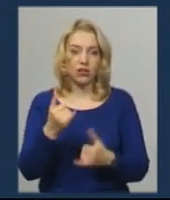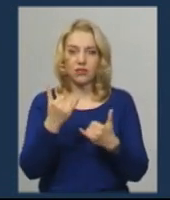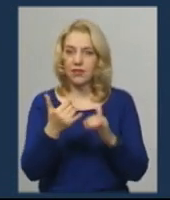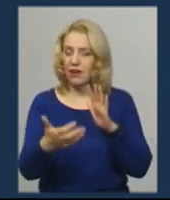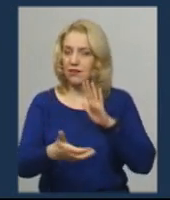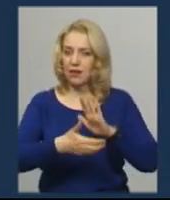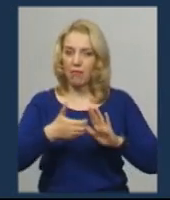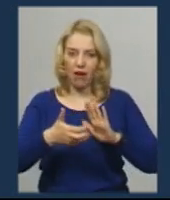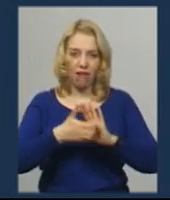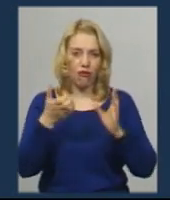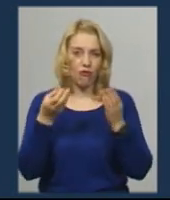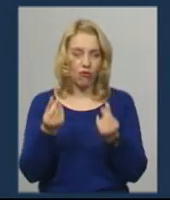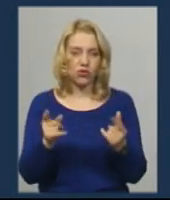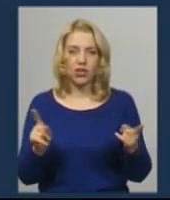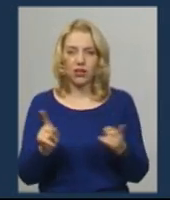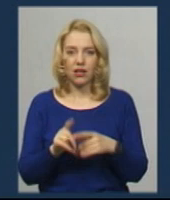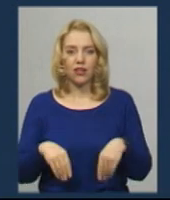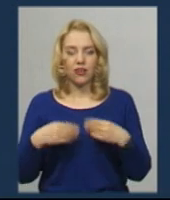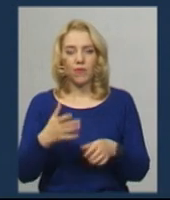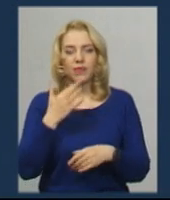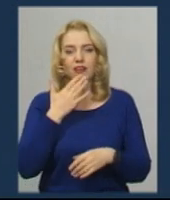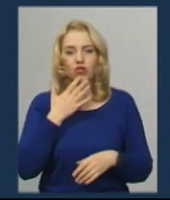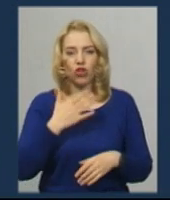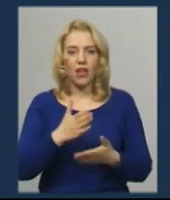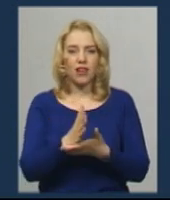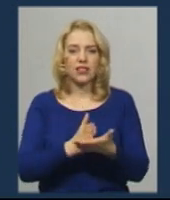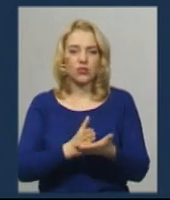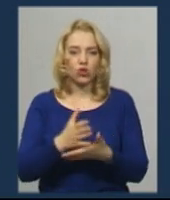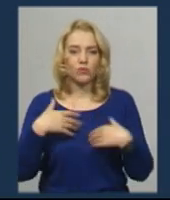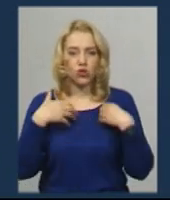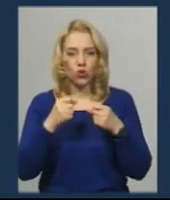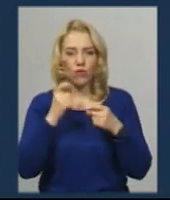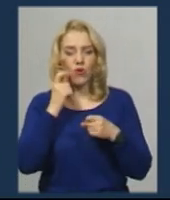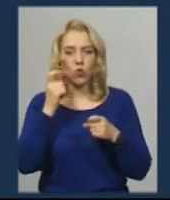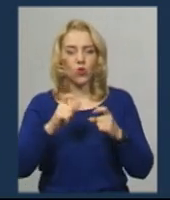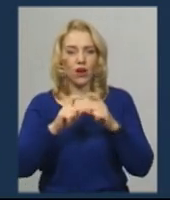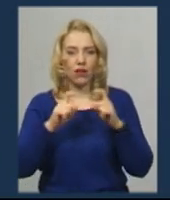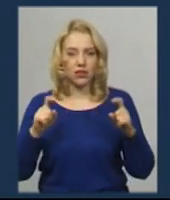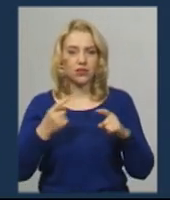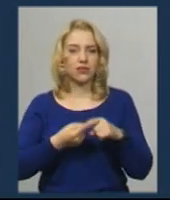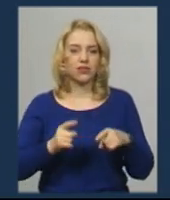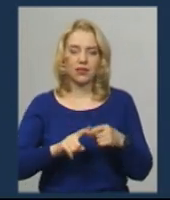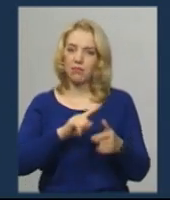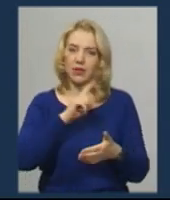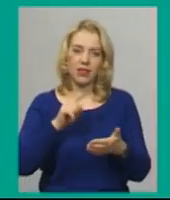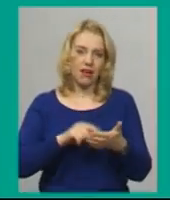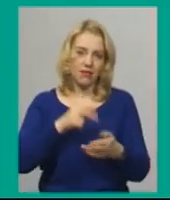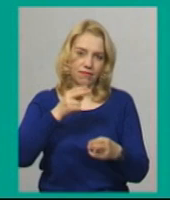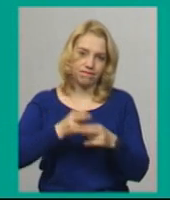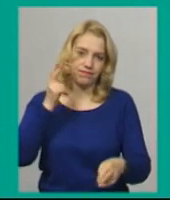коштів, які надаються з Національної служби здоров'я України, це питання суттєво загострилося.